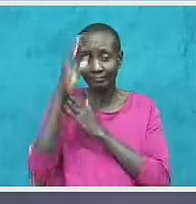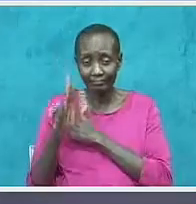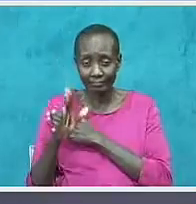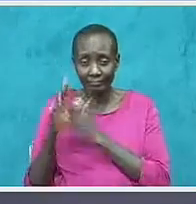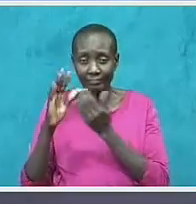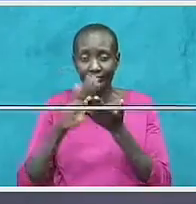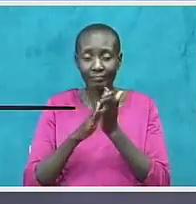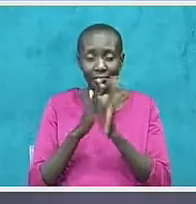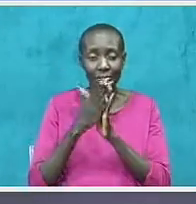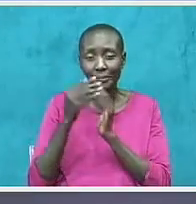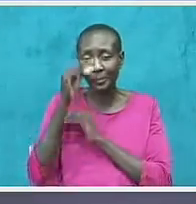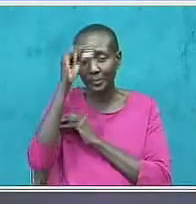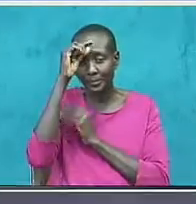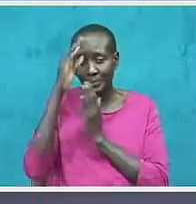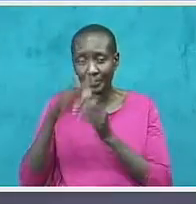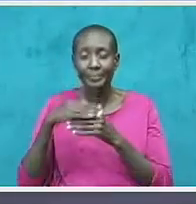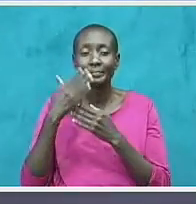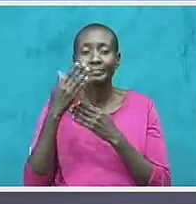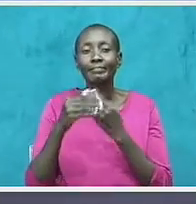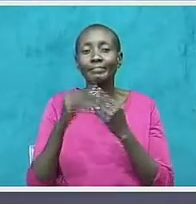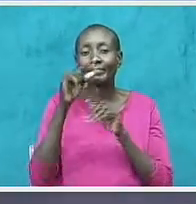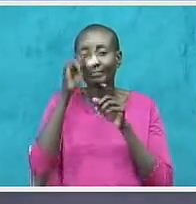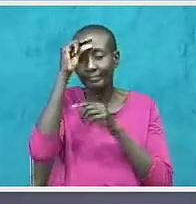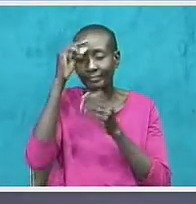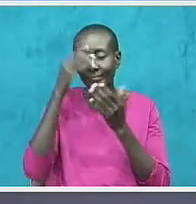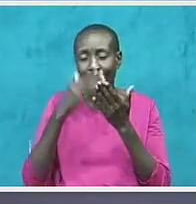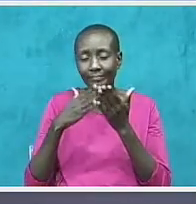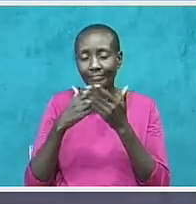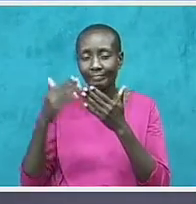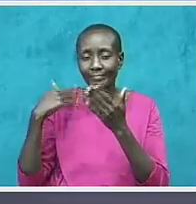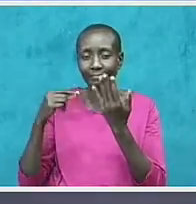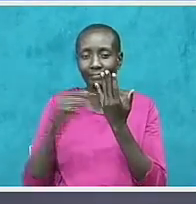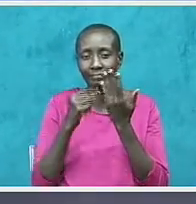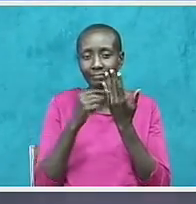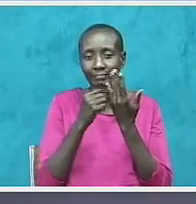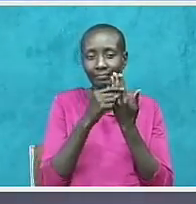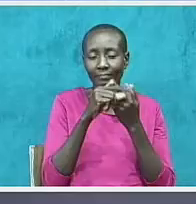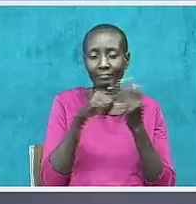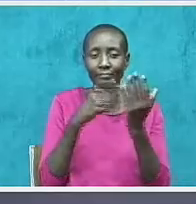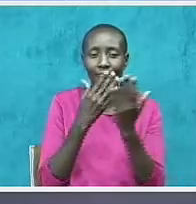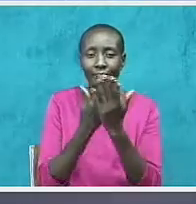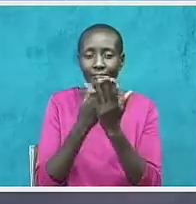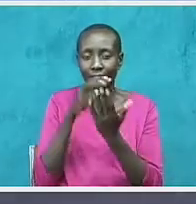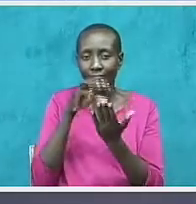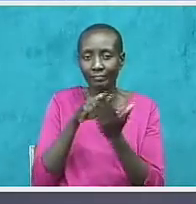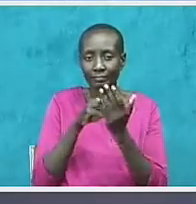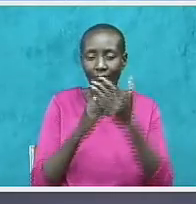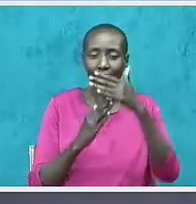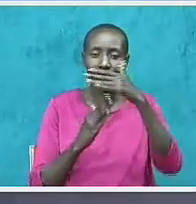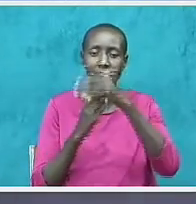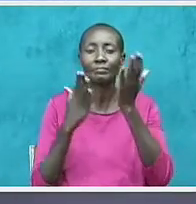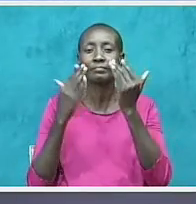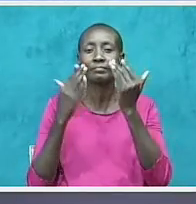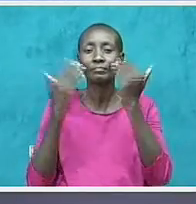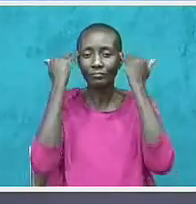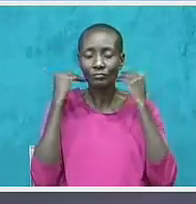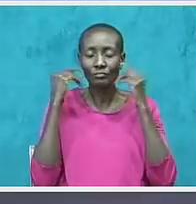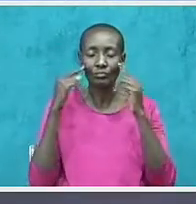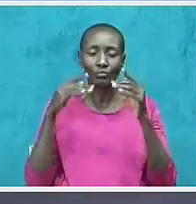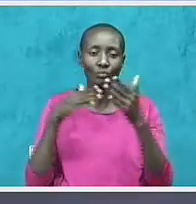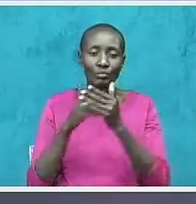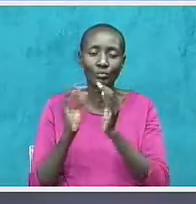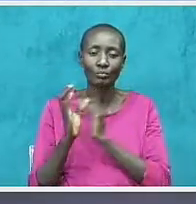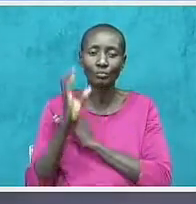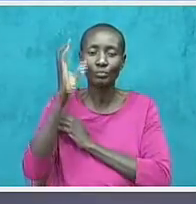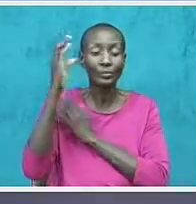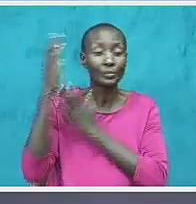Na hii ni baada ya liekuwa gavana wa Nairobi Mike Sonko kwasilisha kesi katika mahakama ya upayo kusimamisha kwa pisho kwa Kananu. Kananu alitarajiwa kwa